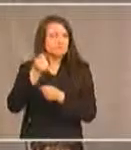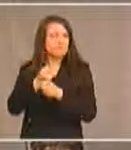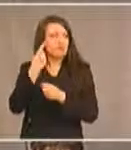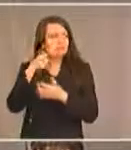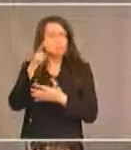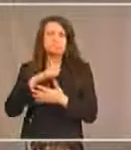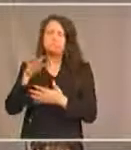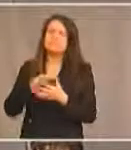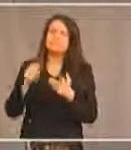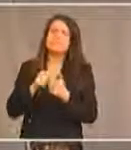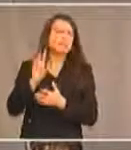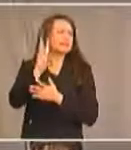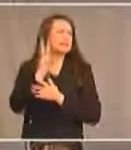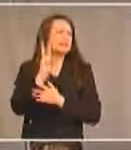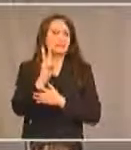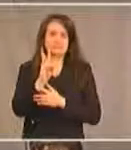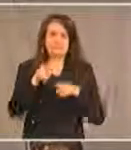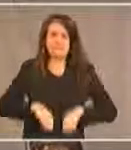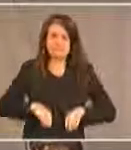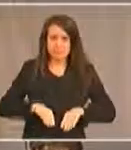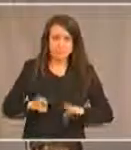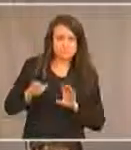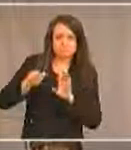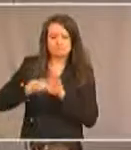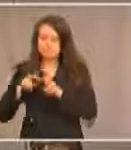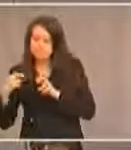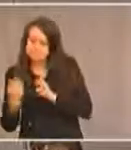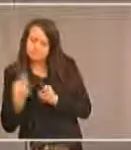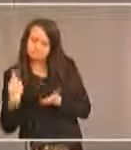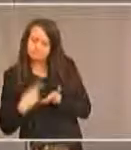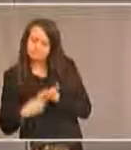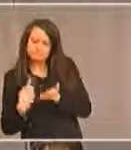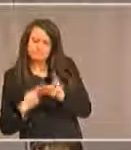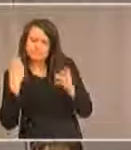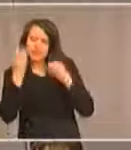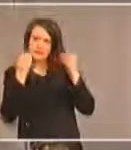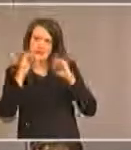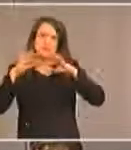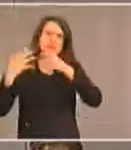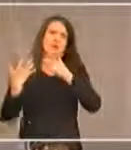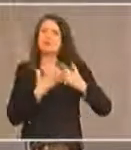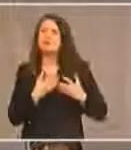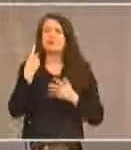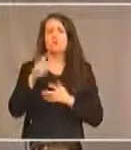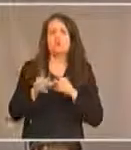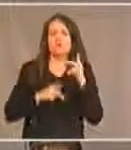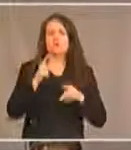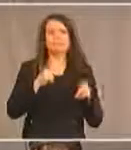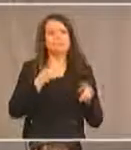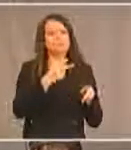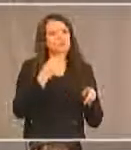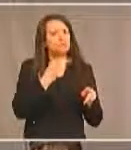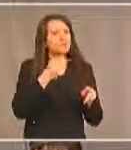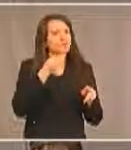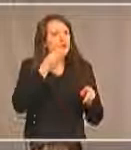avec six ministres qui vont se pencher sur certaines des pratiques qui visent les personnes autochtones